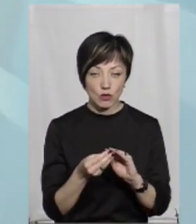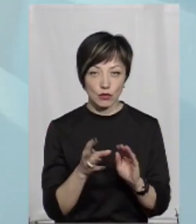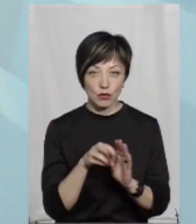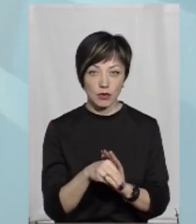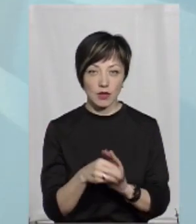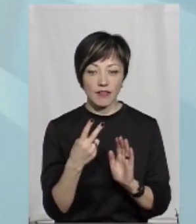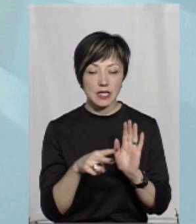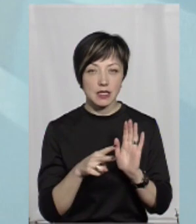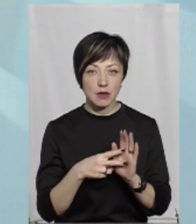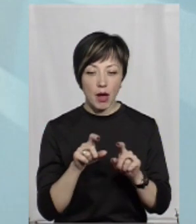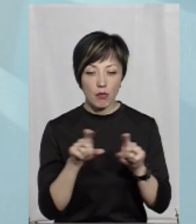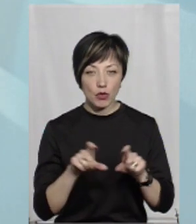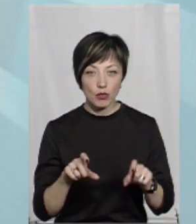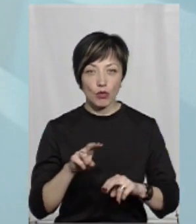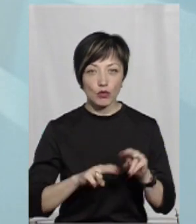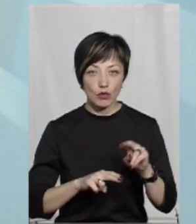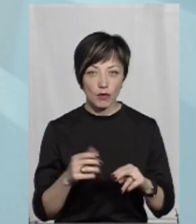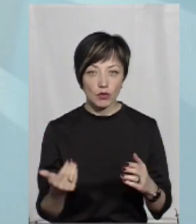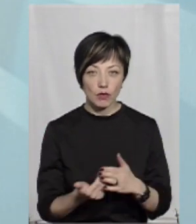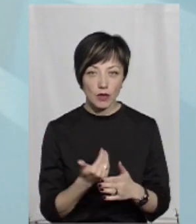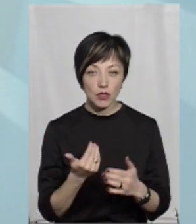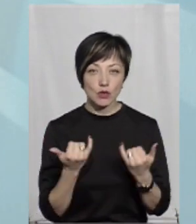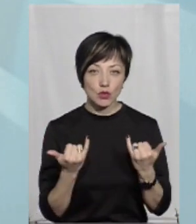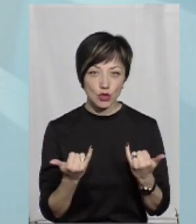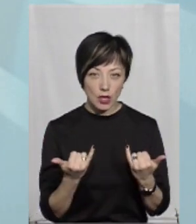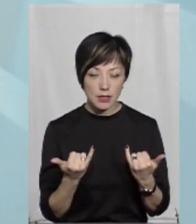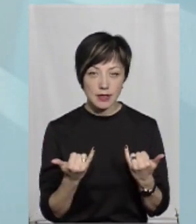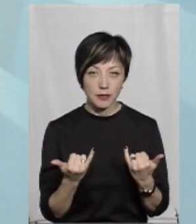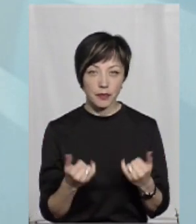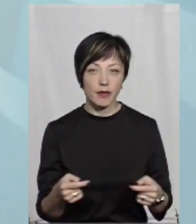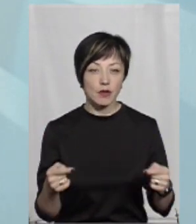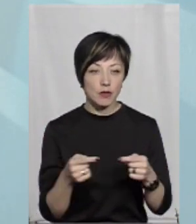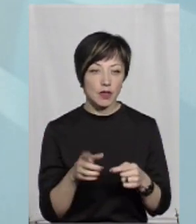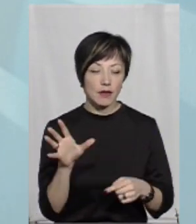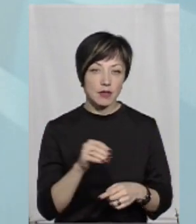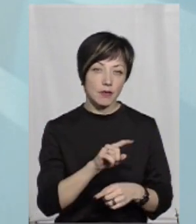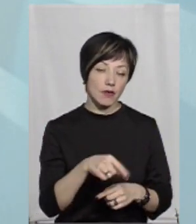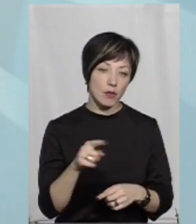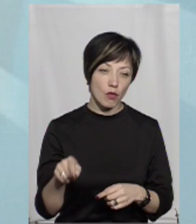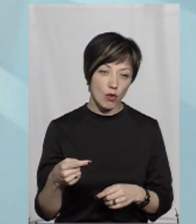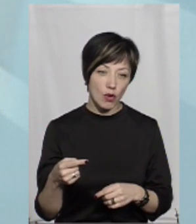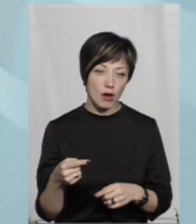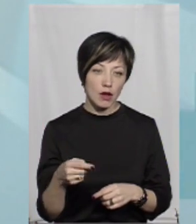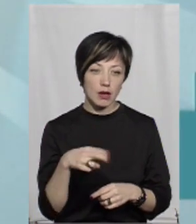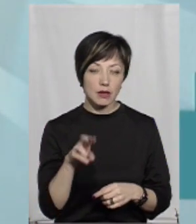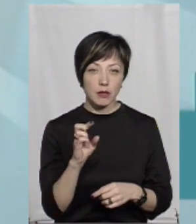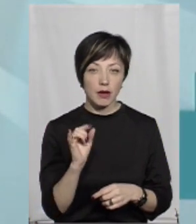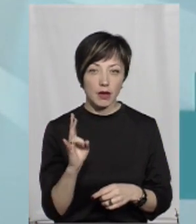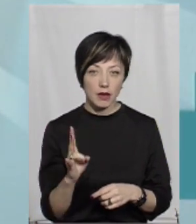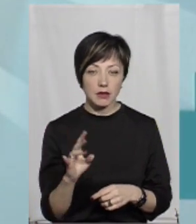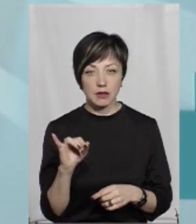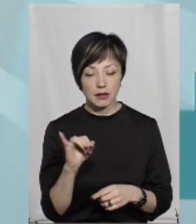тих 27 амбулаторій побудовано. Вони сучасні, відповідає всім вимогам ДБН.